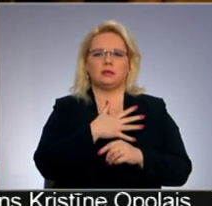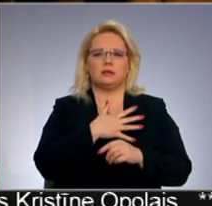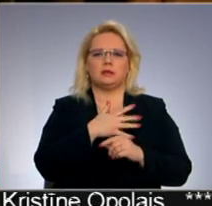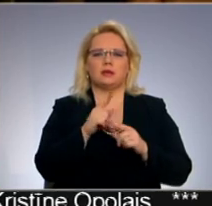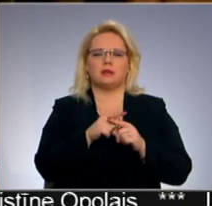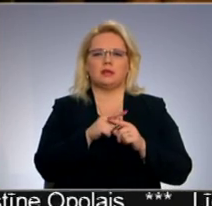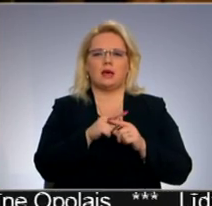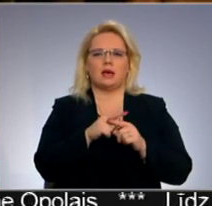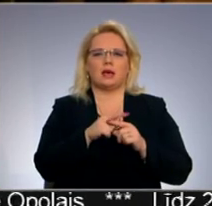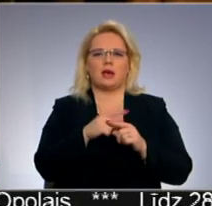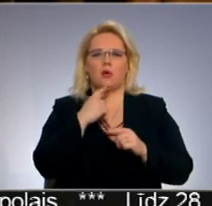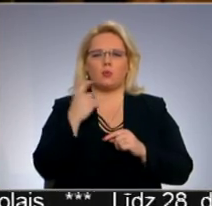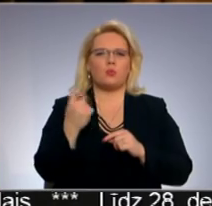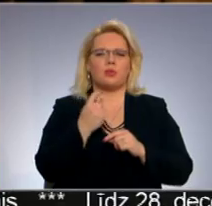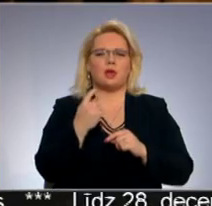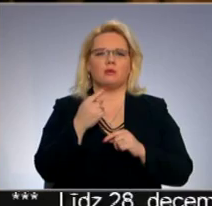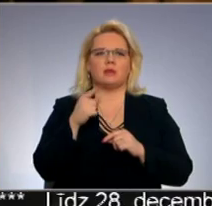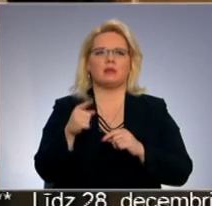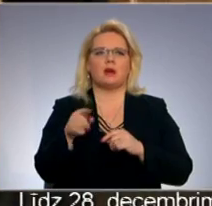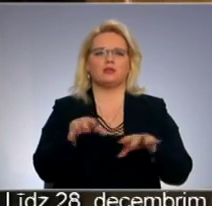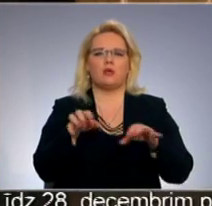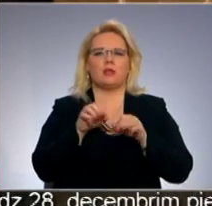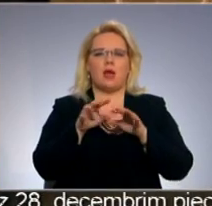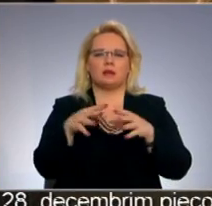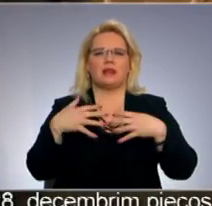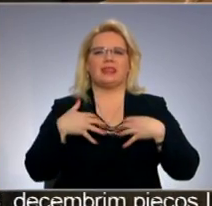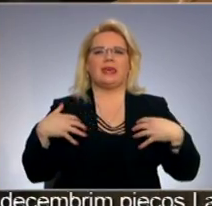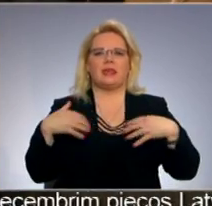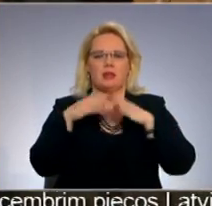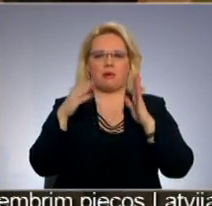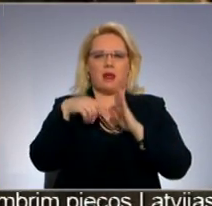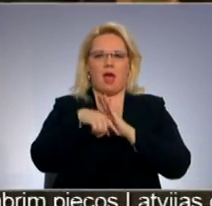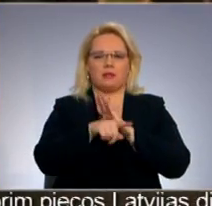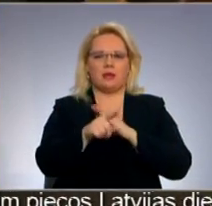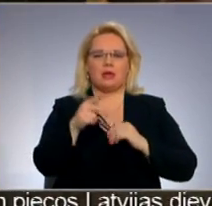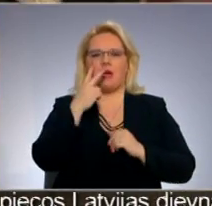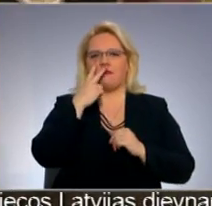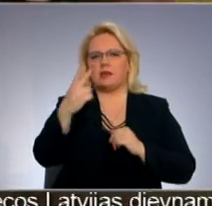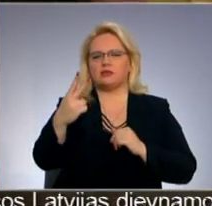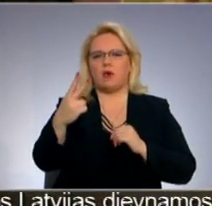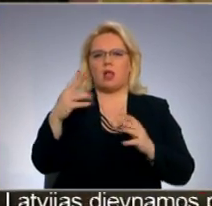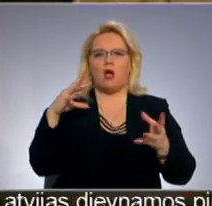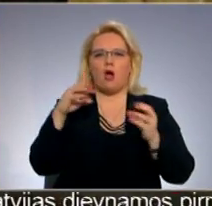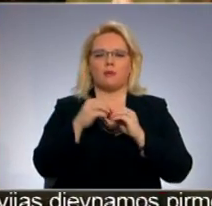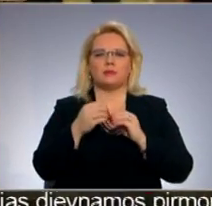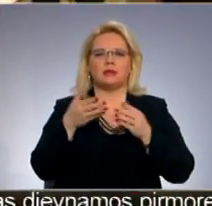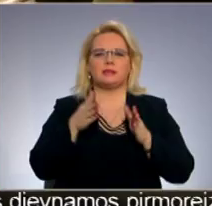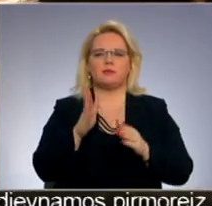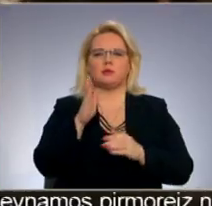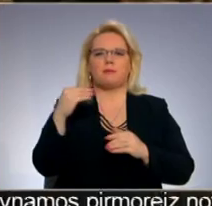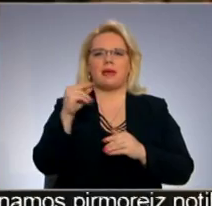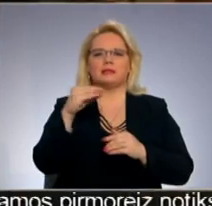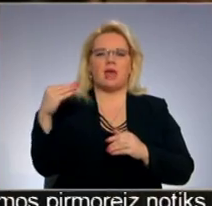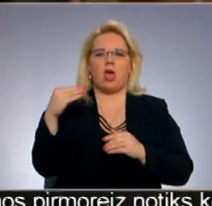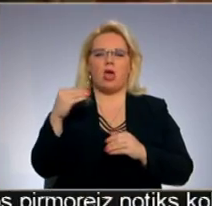saka, zolotiskajā dārzā iet pie tīģeriem krātiņā. Izrādes vizuālā koncepcija dzimusi no Žoržu Bizē operas